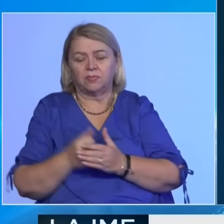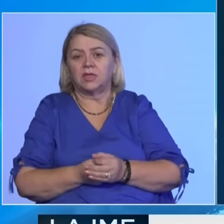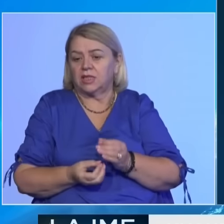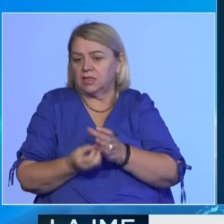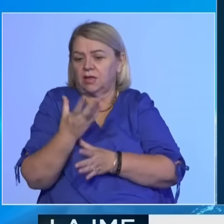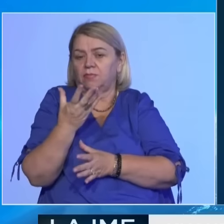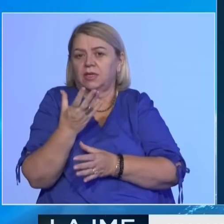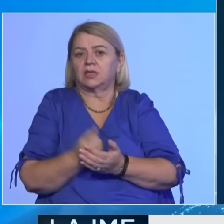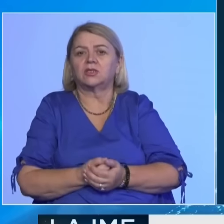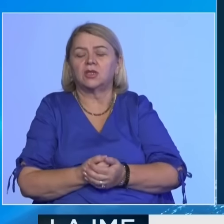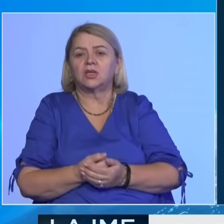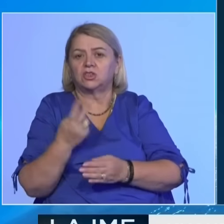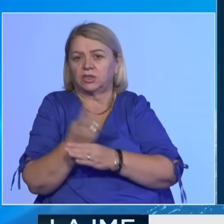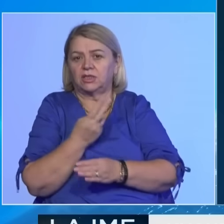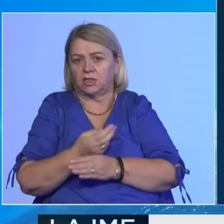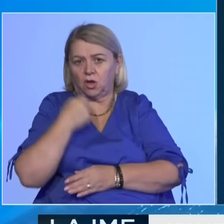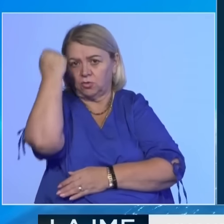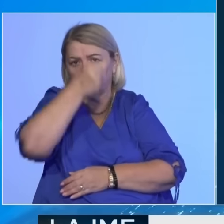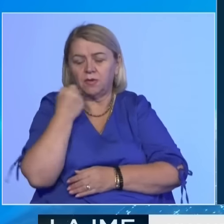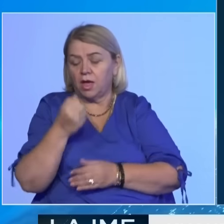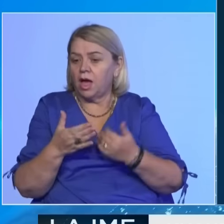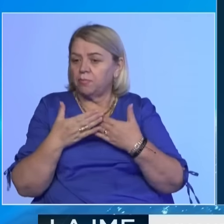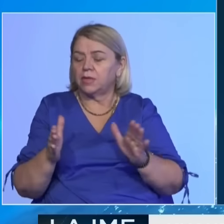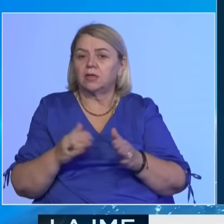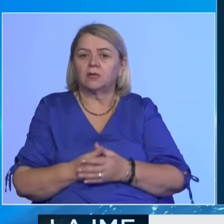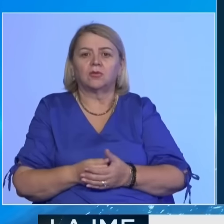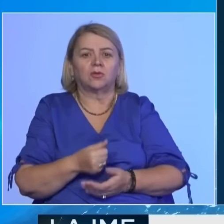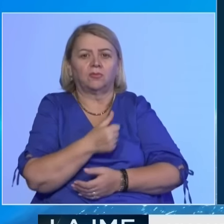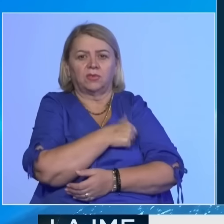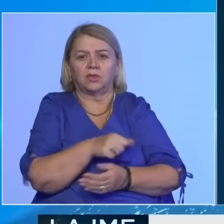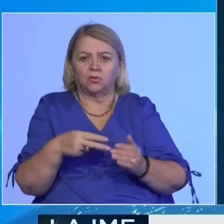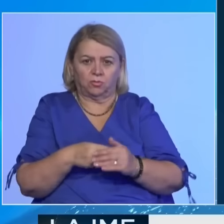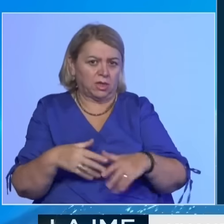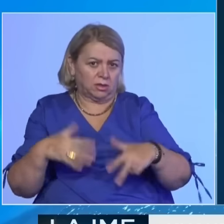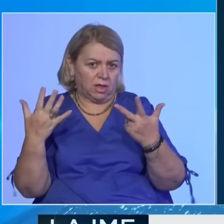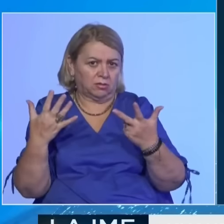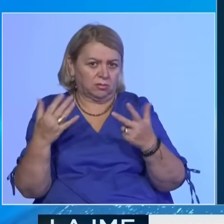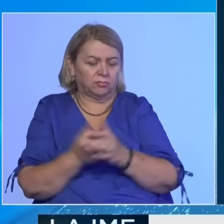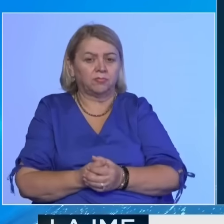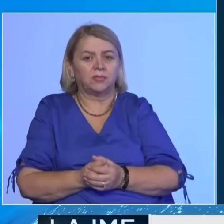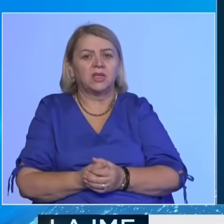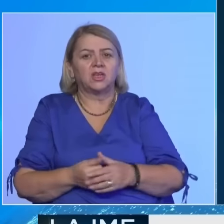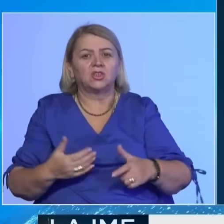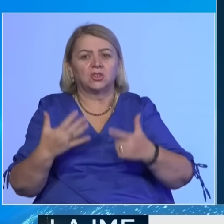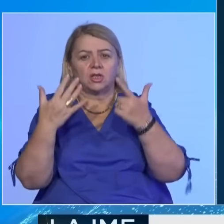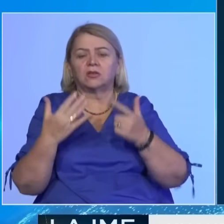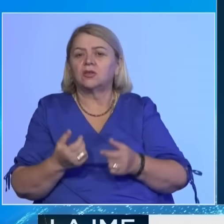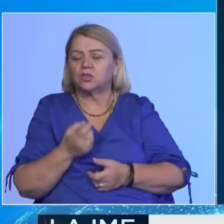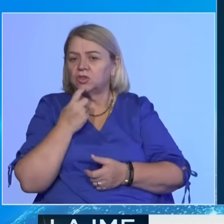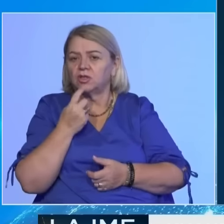të Republikës të Kosovës dhe hapi rrugën drejt pavarsis në vitin 2008. Ajo shtoj se 7 shtatori vitit 1919